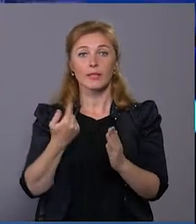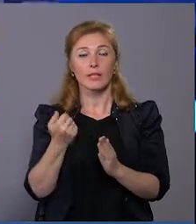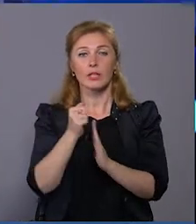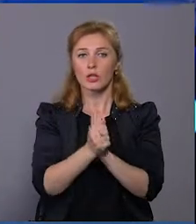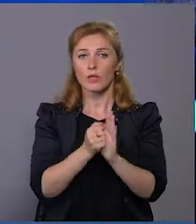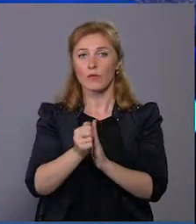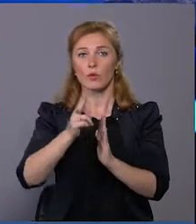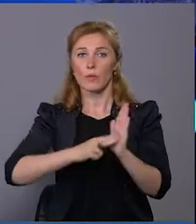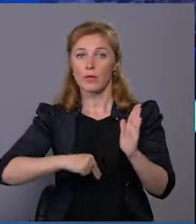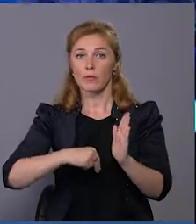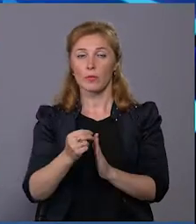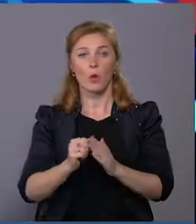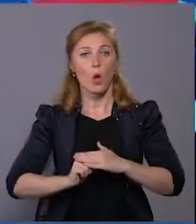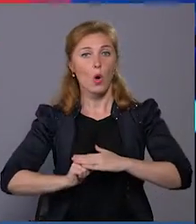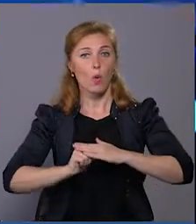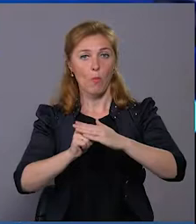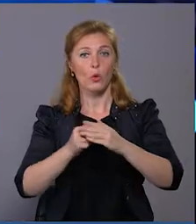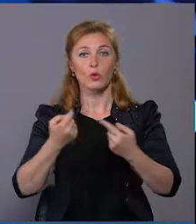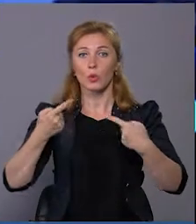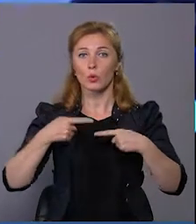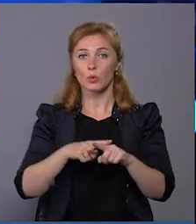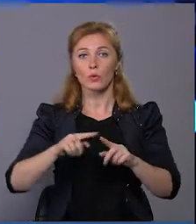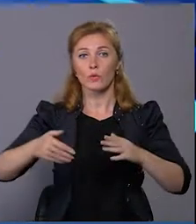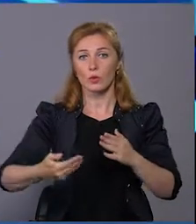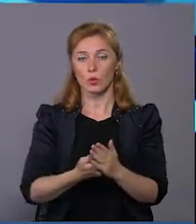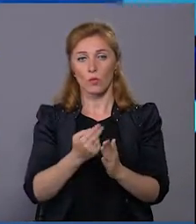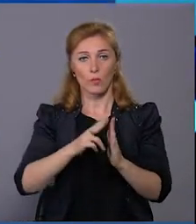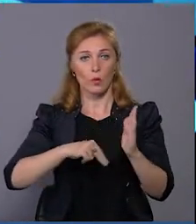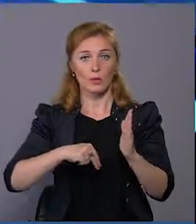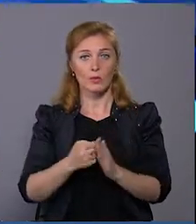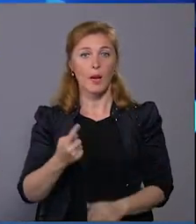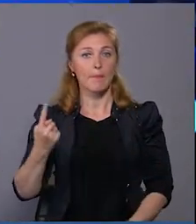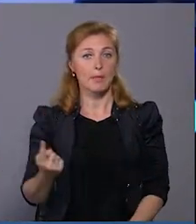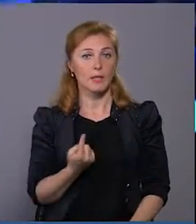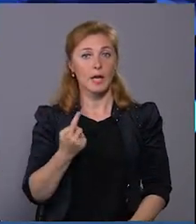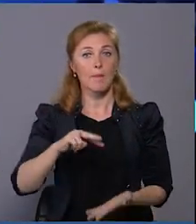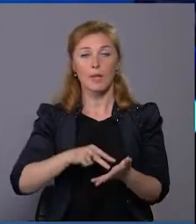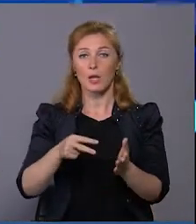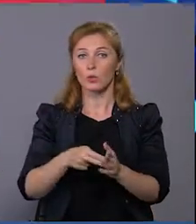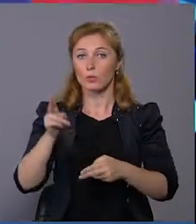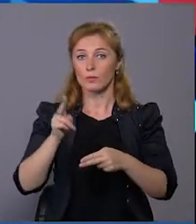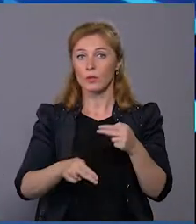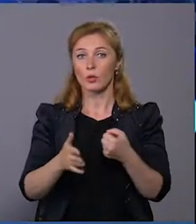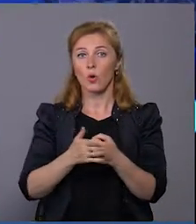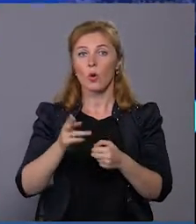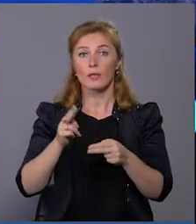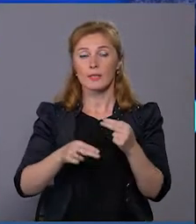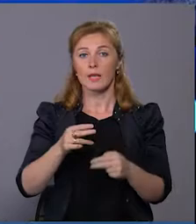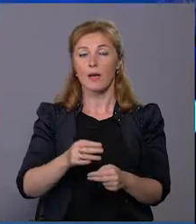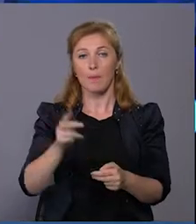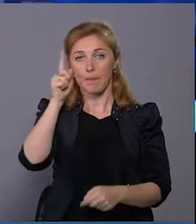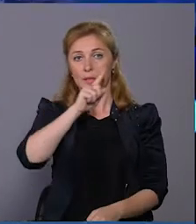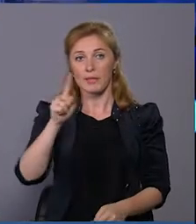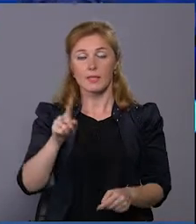перефарбовують. Опорні конструкції з відновленим покриттям підрядник планує змонтувати до кінця місяця. Паралельно